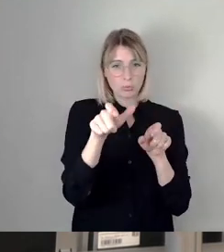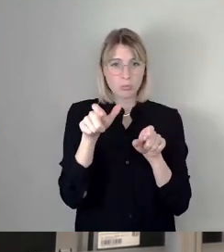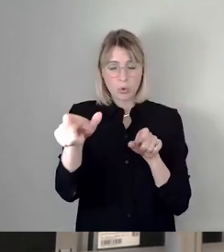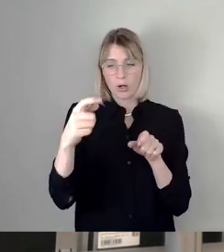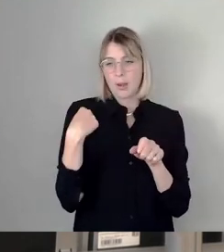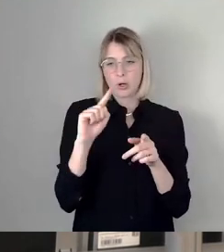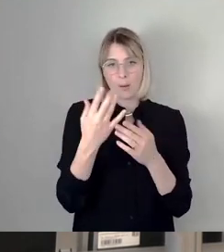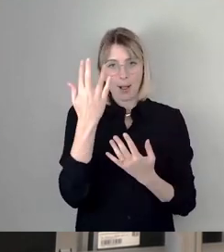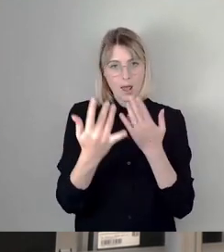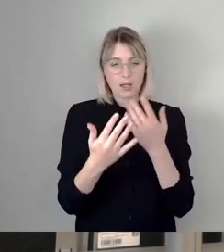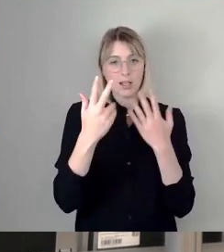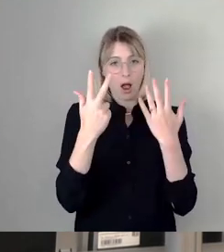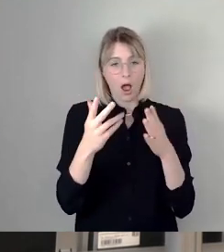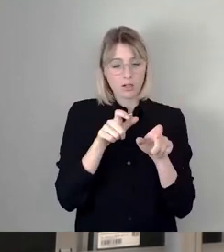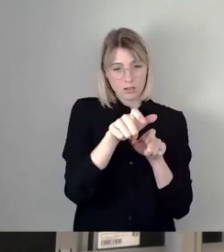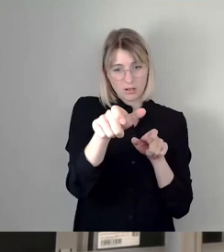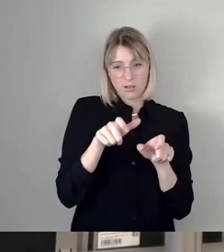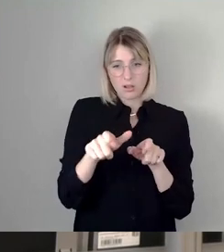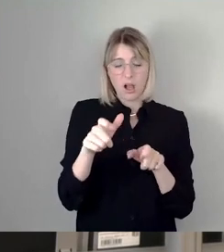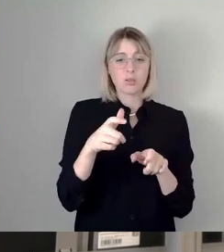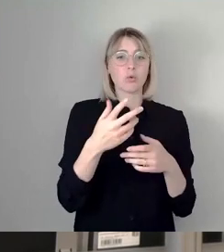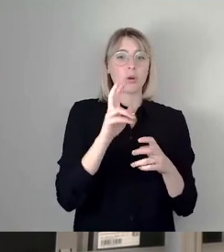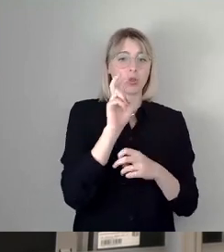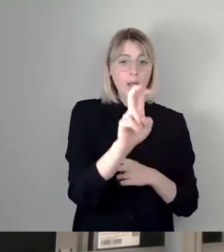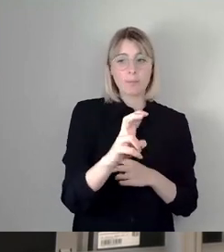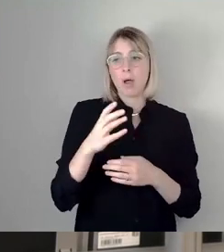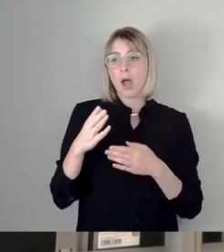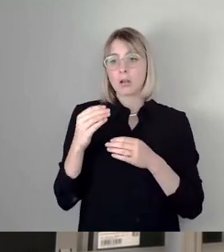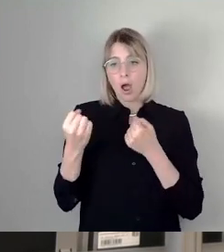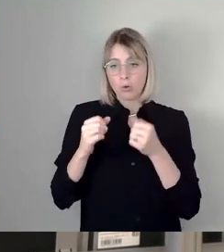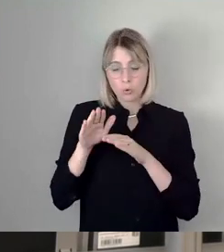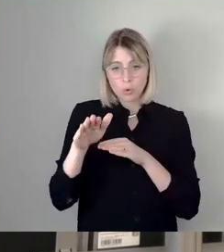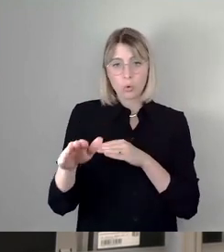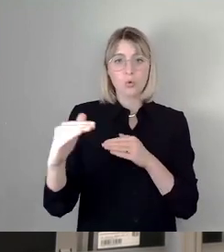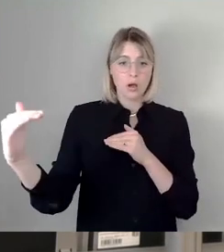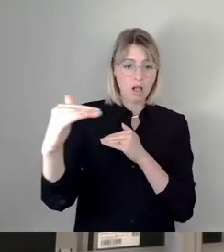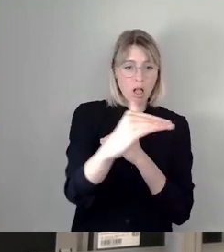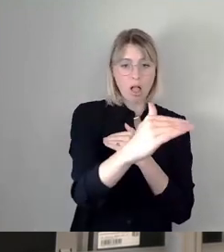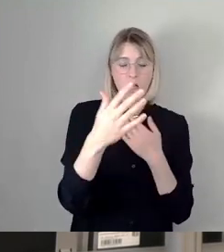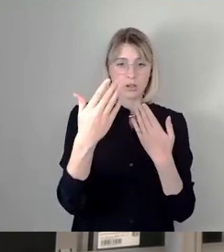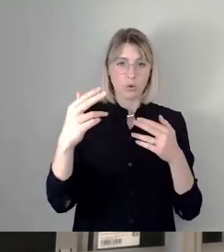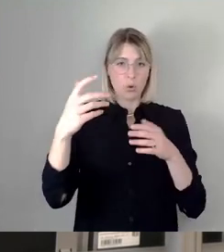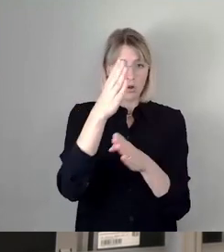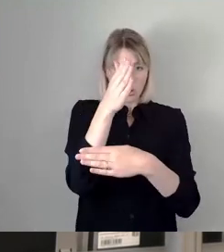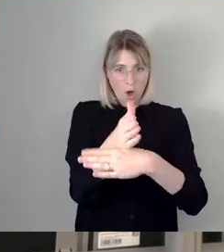separate Bahnspur und dann noch Autospuren, die über die Kreuzungen führen und zwischen den